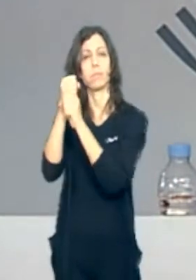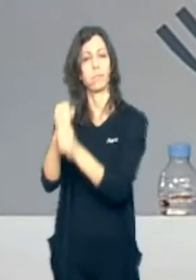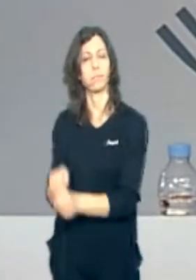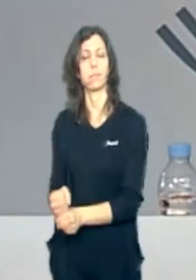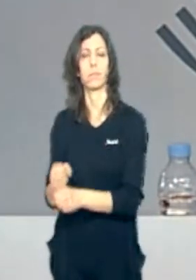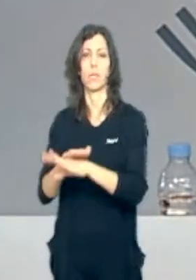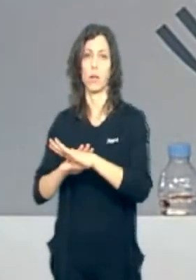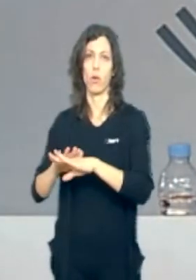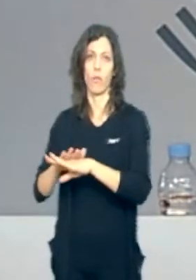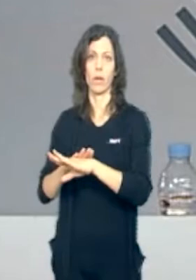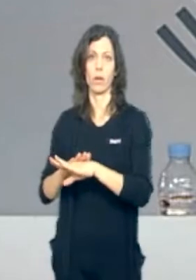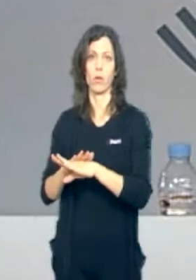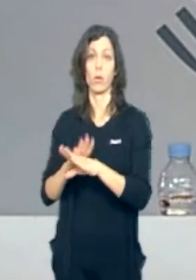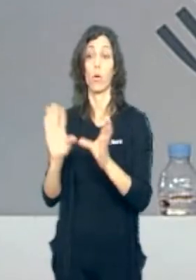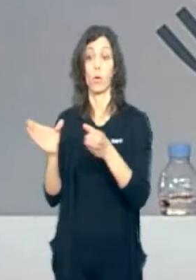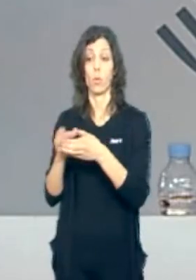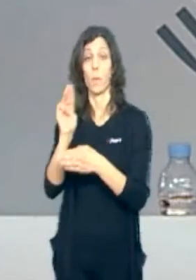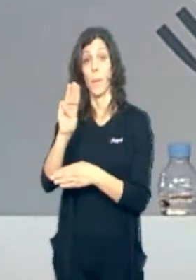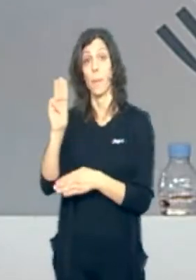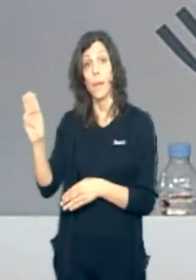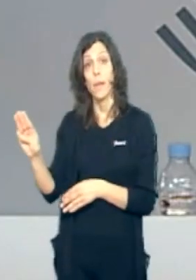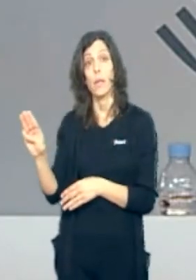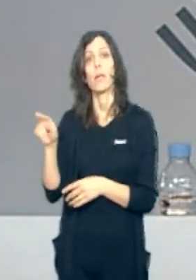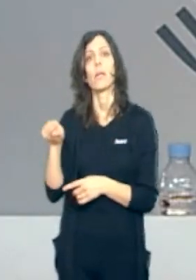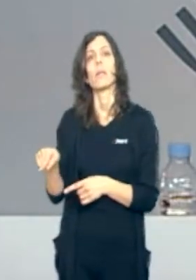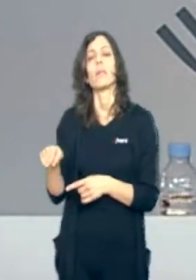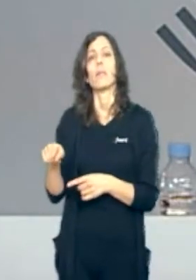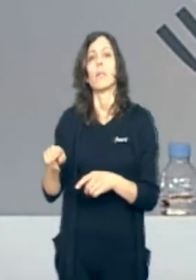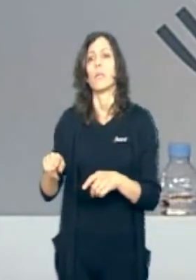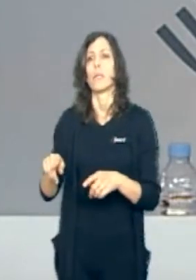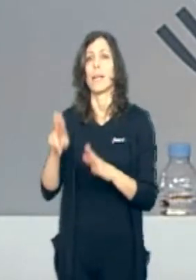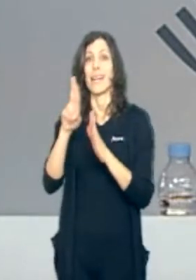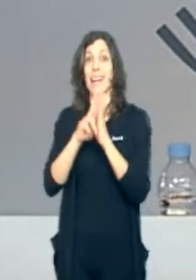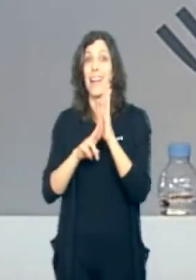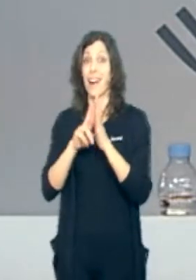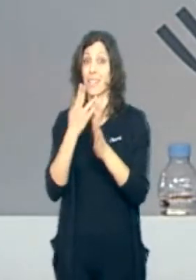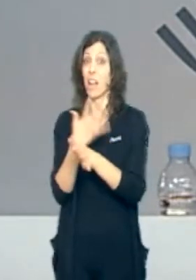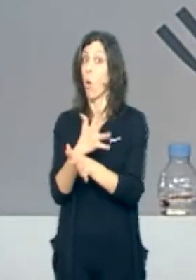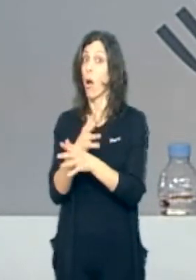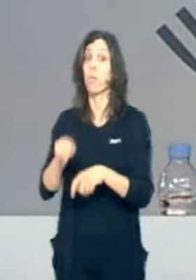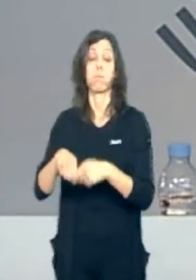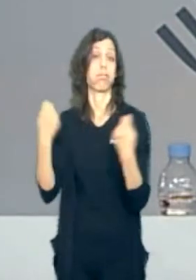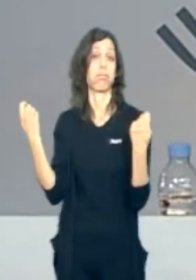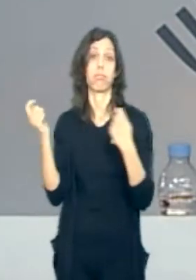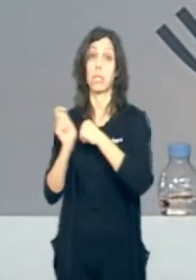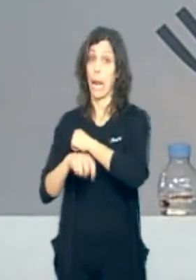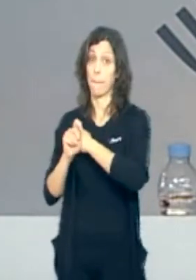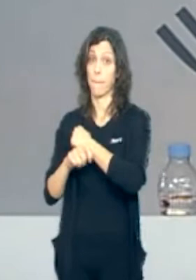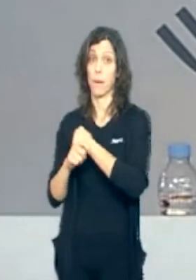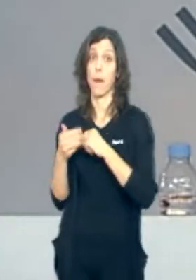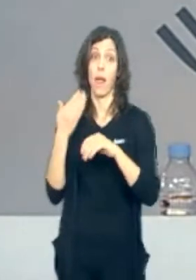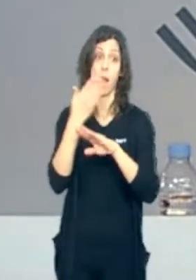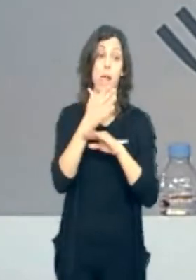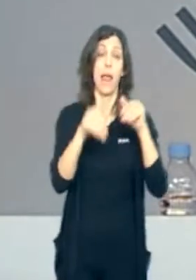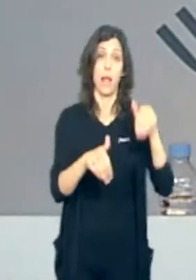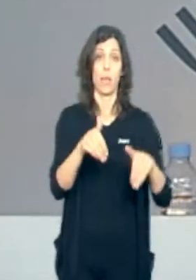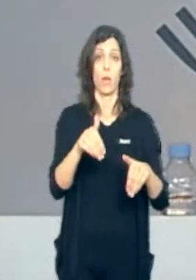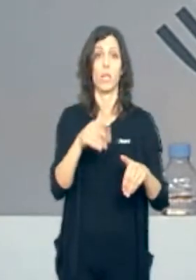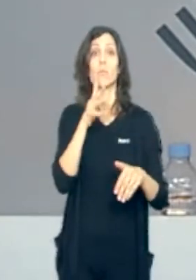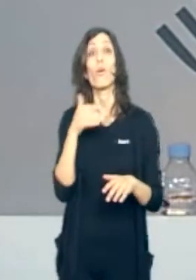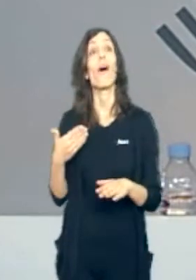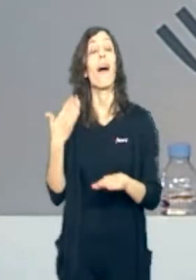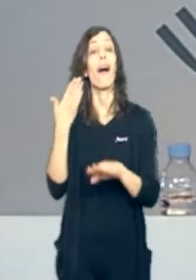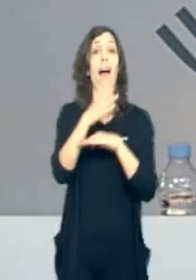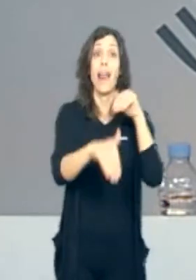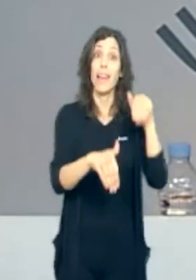poder. Així n'hi ha un partit, el Partit Popular, que ha trencat les regles del joc a l'hora d'acudir a les eleccions. Perquè ha